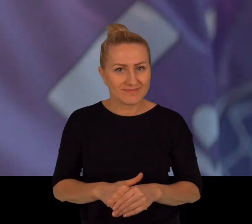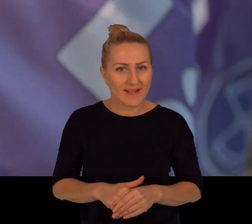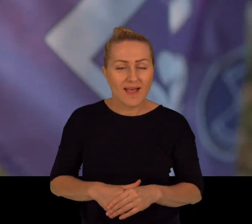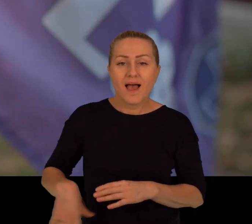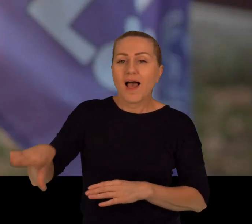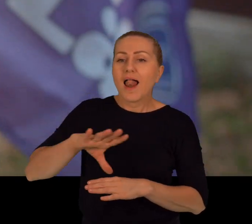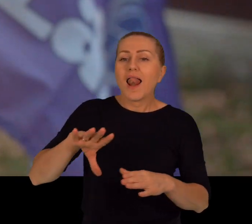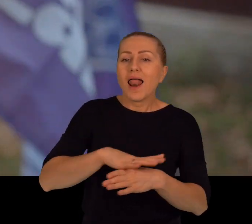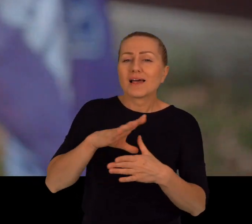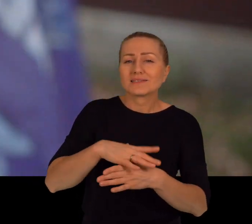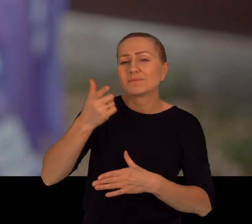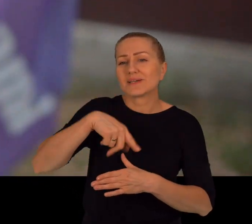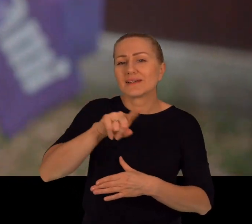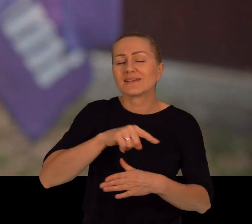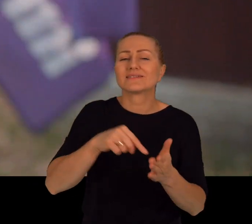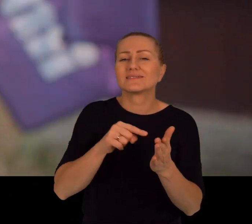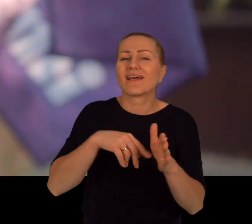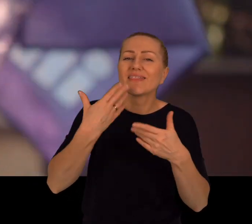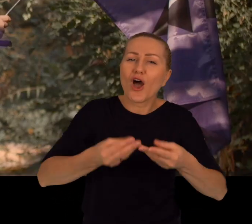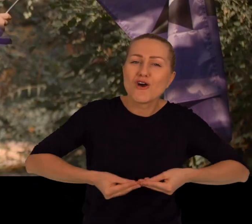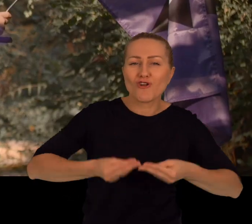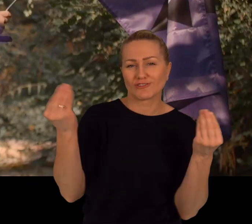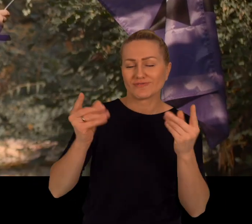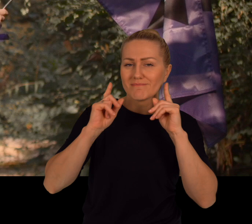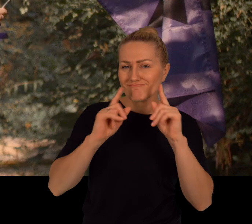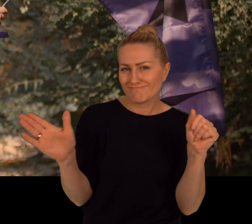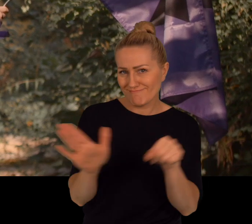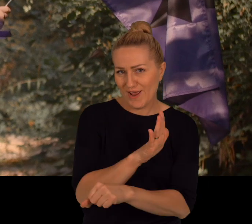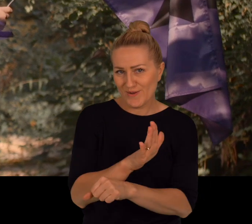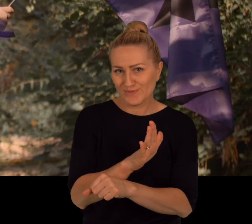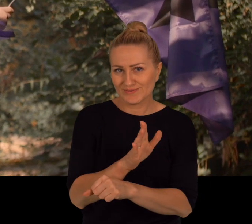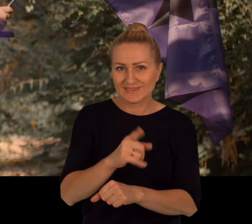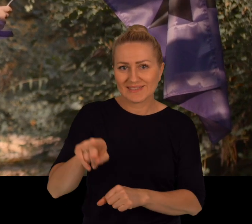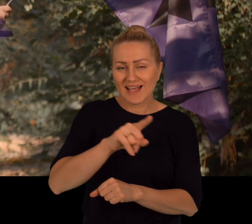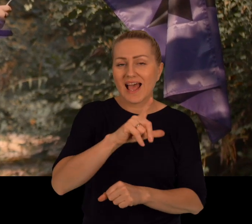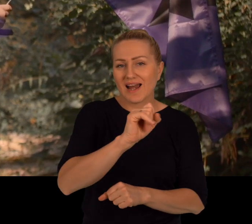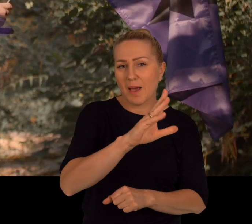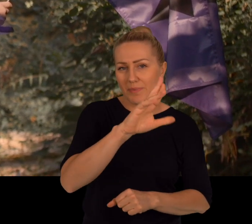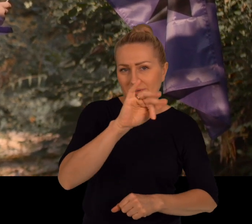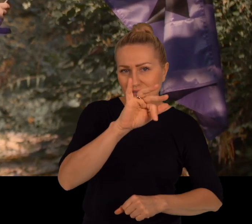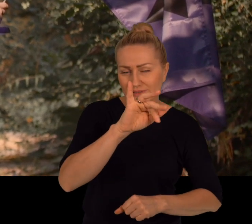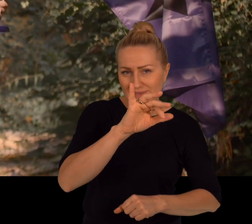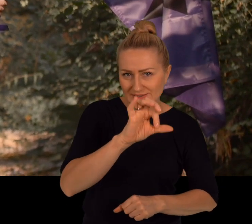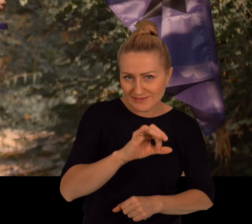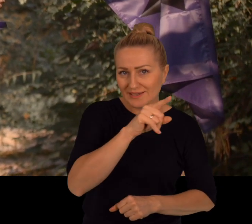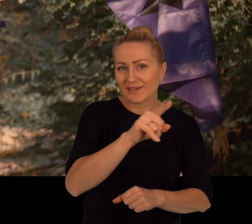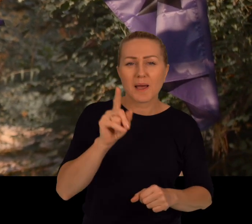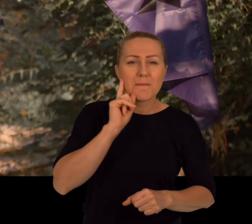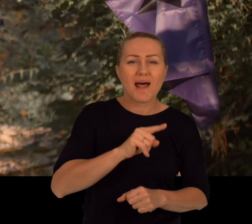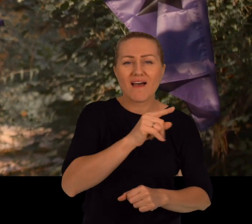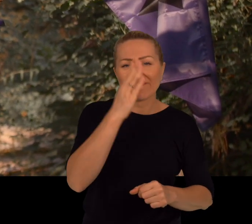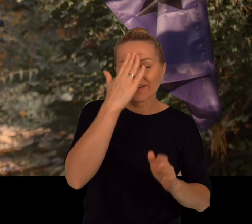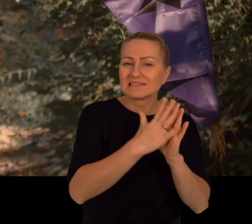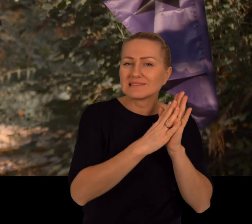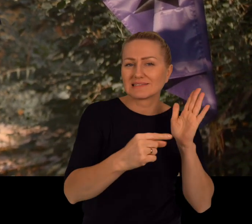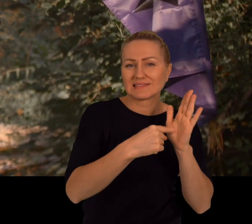Lesby z labrysami są rozwinięciem artefaktu labrysa, który